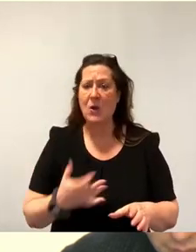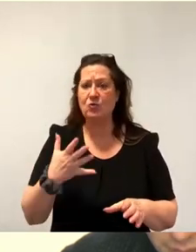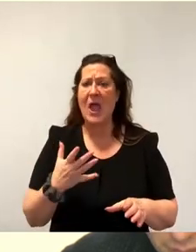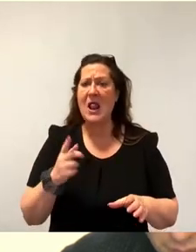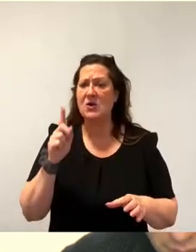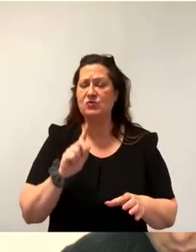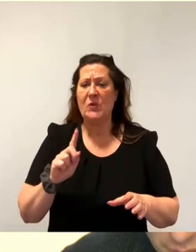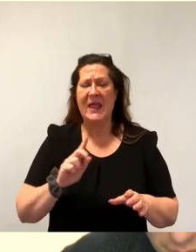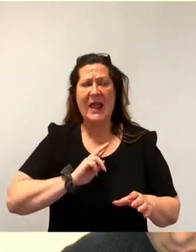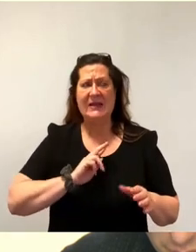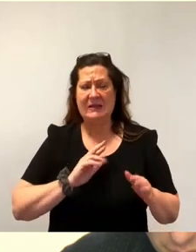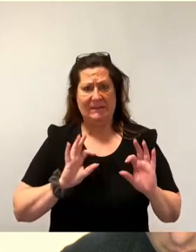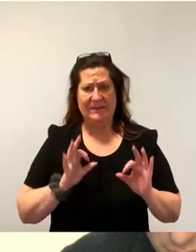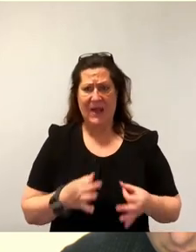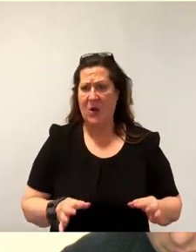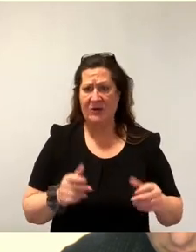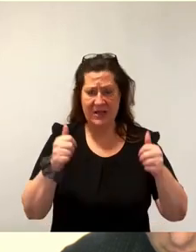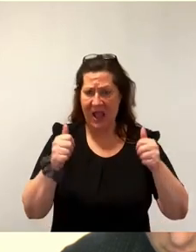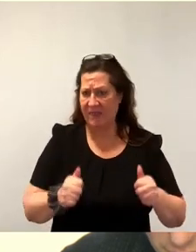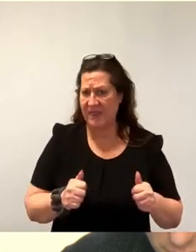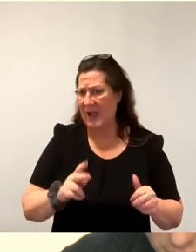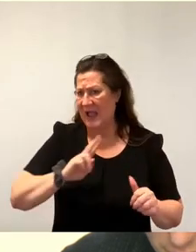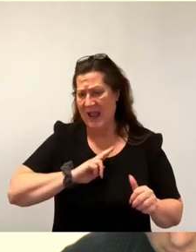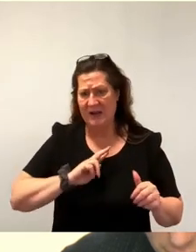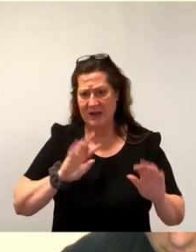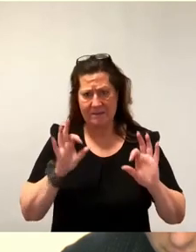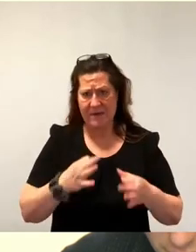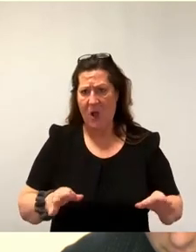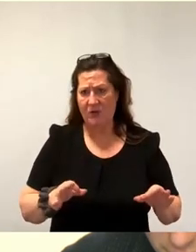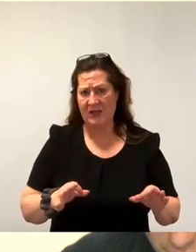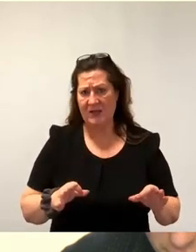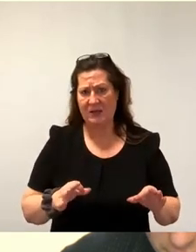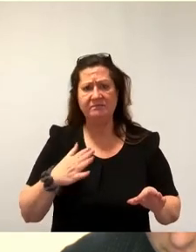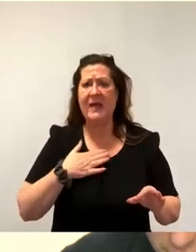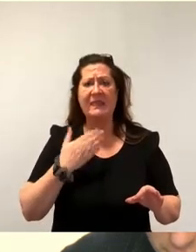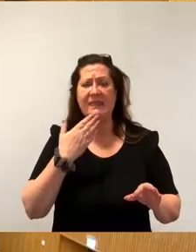solches ebenfalls nicht. Und ich bedanke mich, dass Sie mir zugehört haben. Danke.